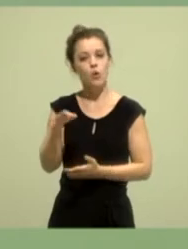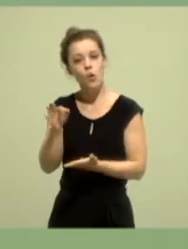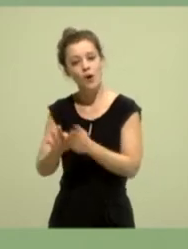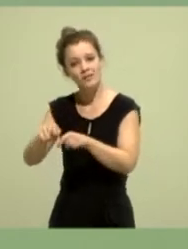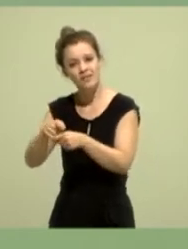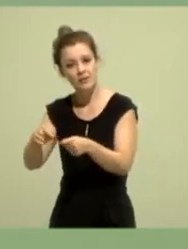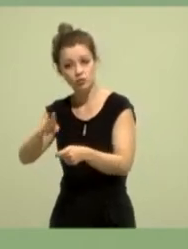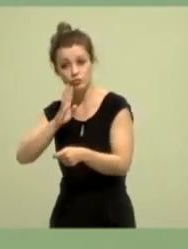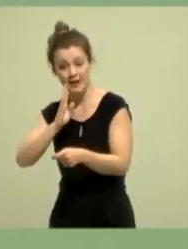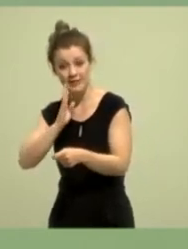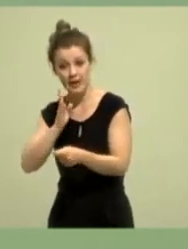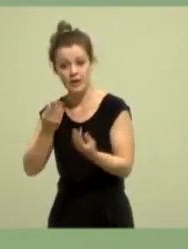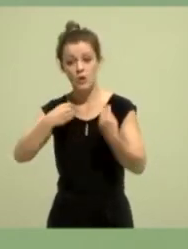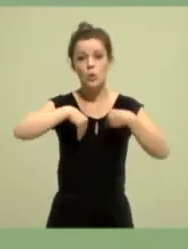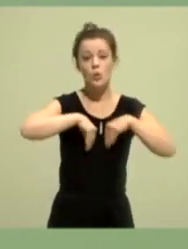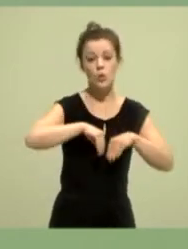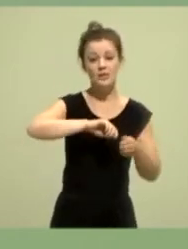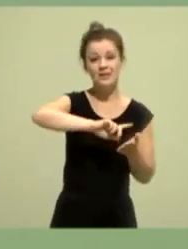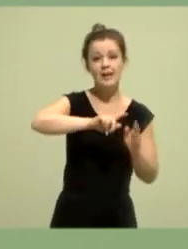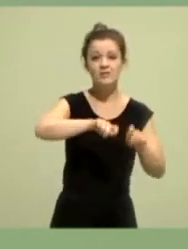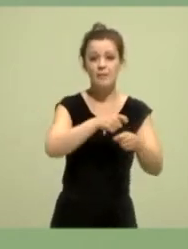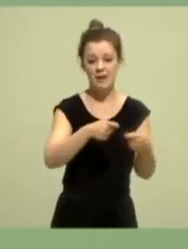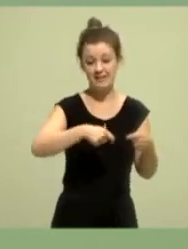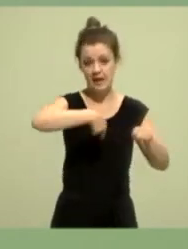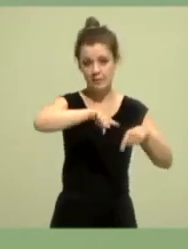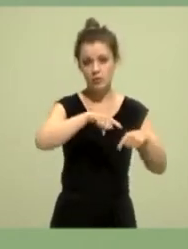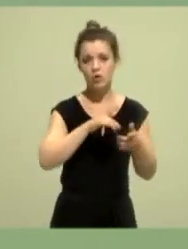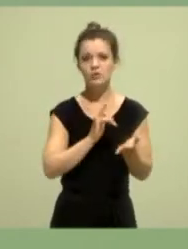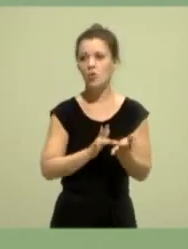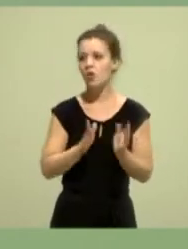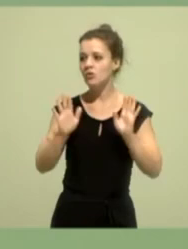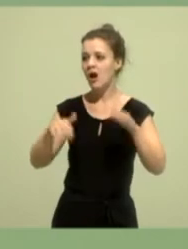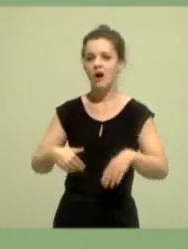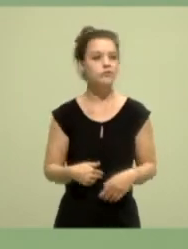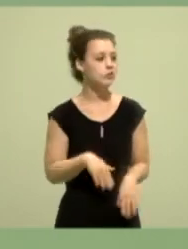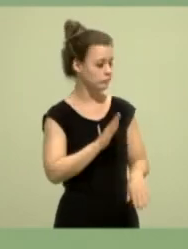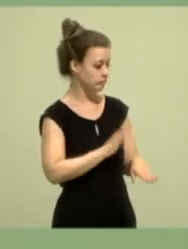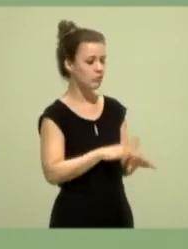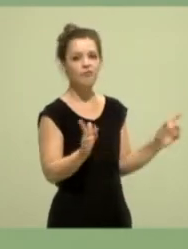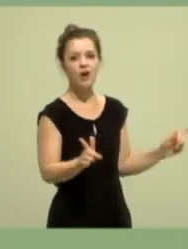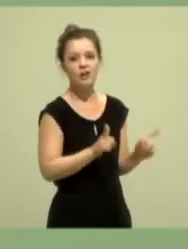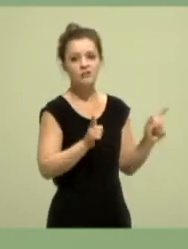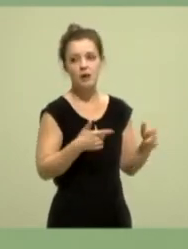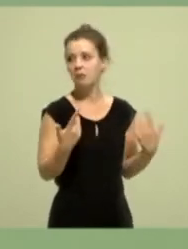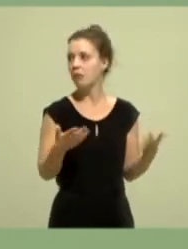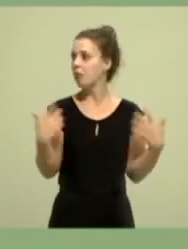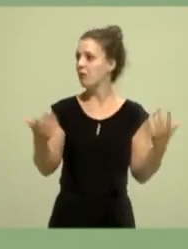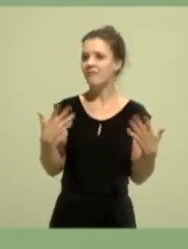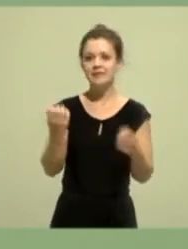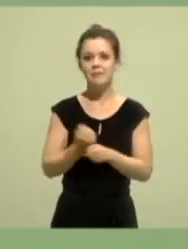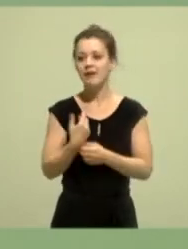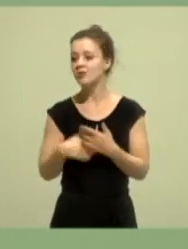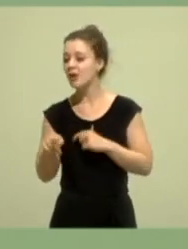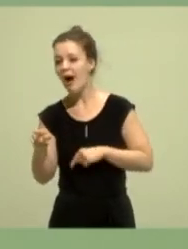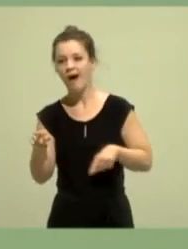Kreistagsabgeordnete, nicht, weil ich in meiner Freizeit sonst nichts zu tun habe, sondern weil bei uns häufig die Menschen fehlen und vor allen Dingen auch im ländlichen